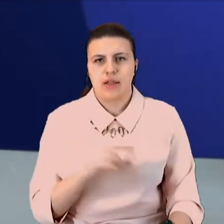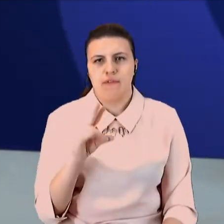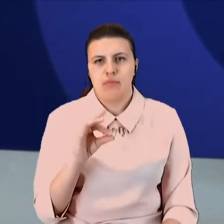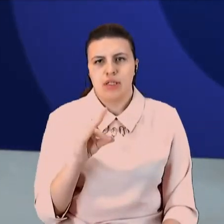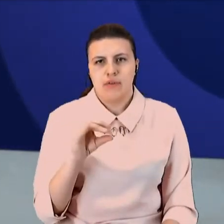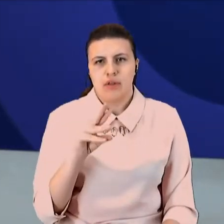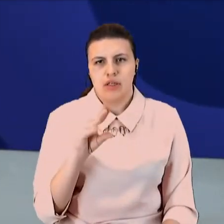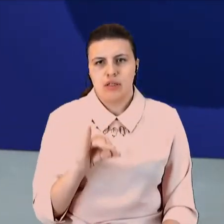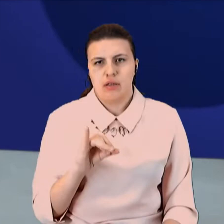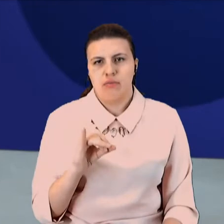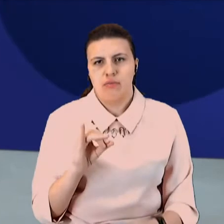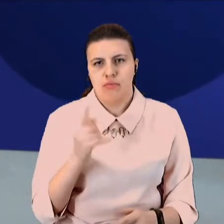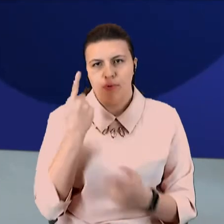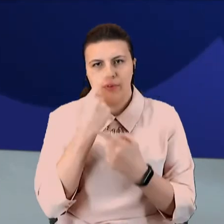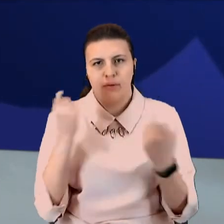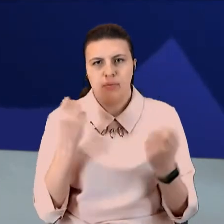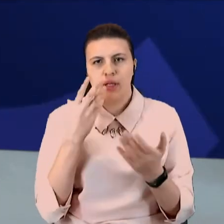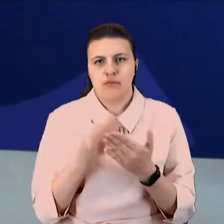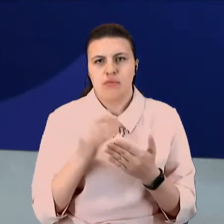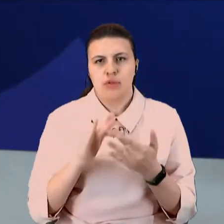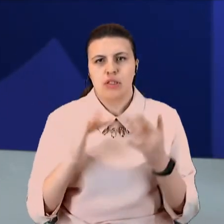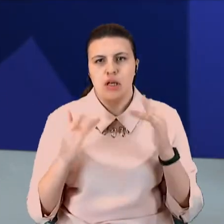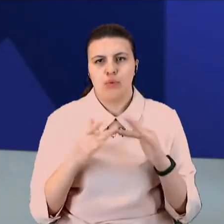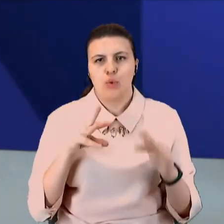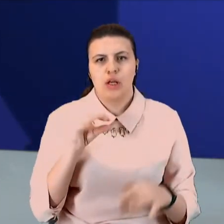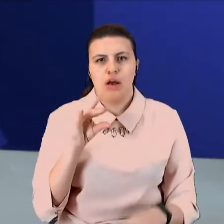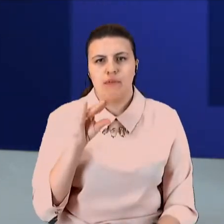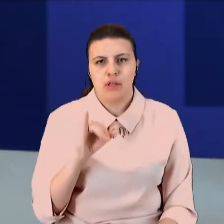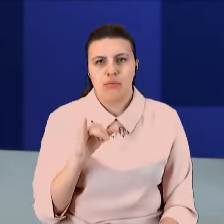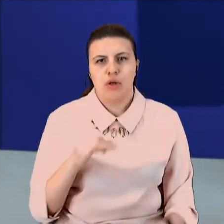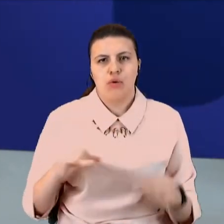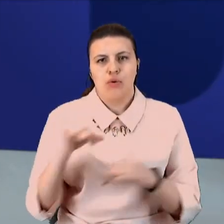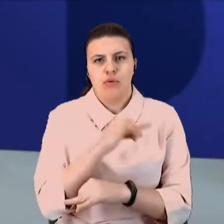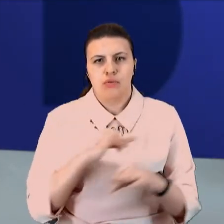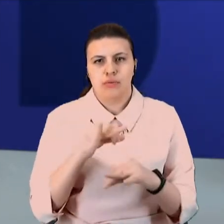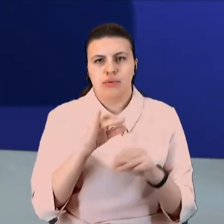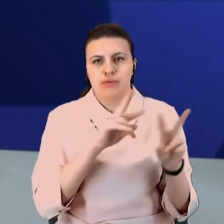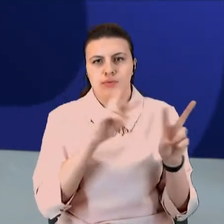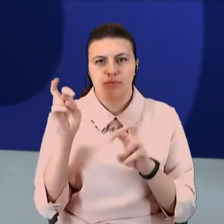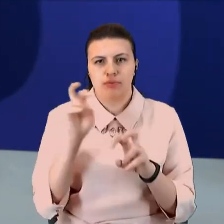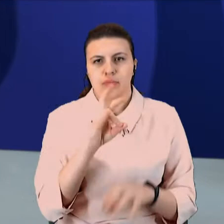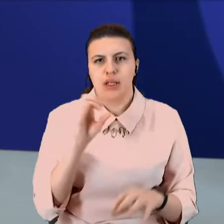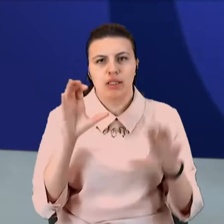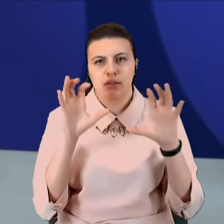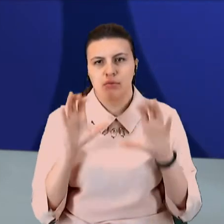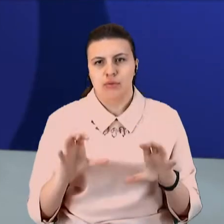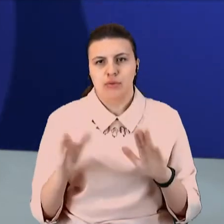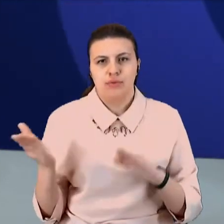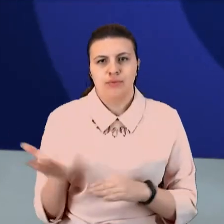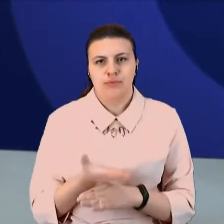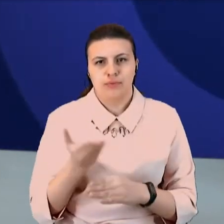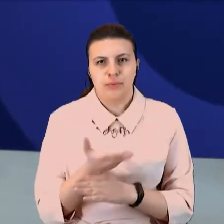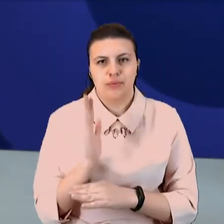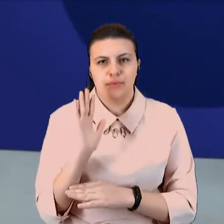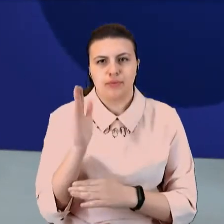своєму сайті. У травні, що цікаво, ми обговорювали тему незаконної вирубки лісу і причини корупції в середовищі